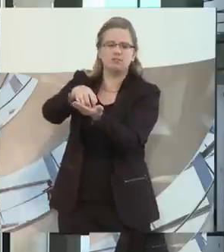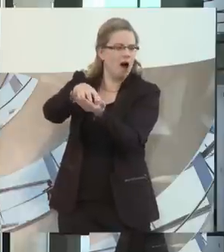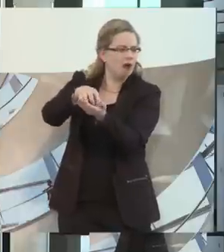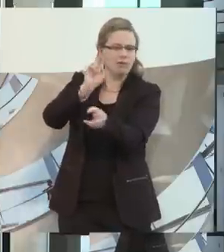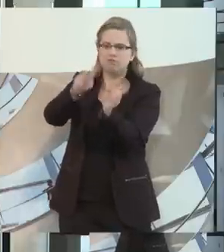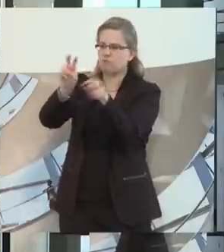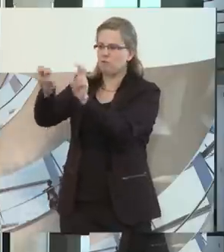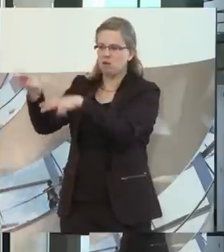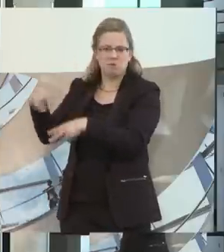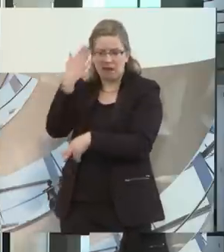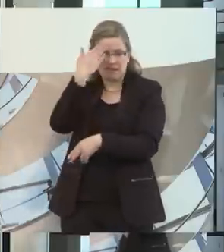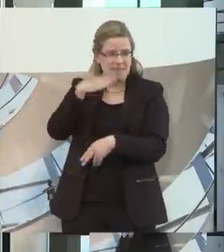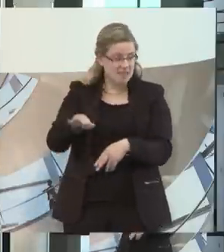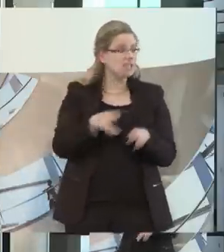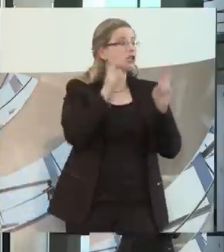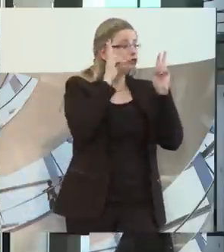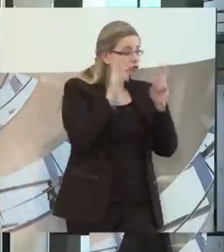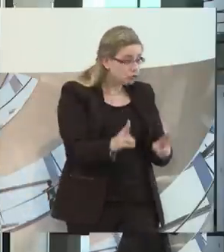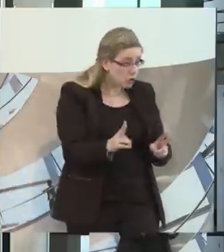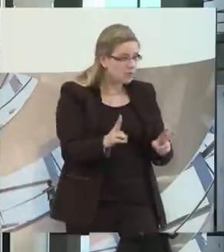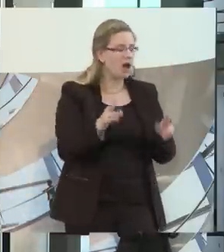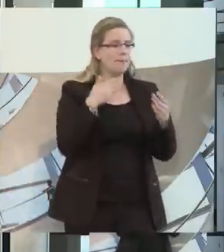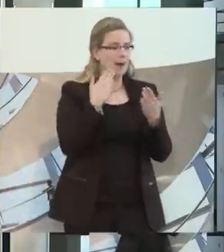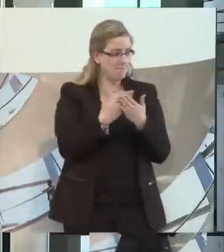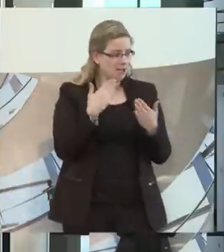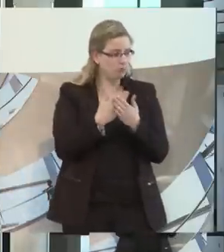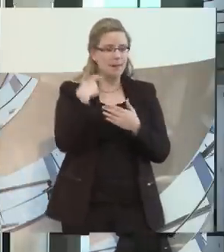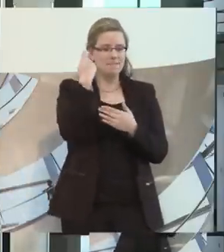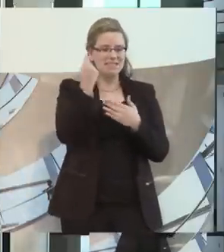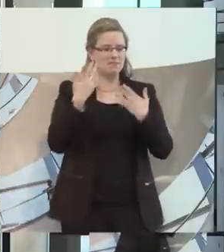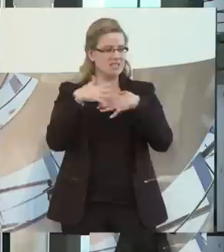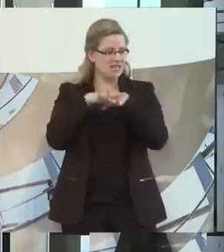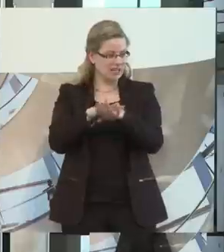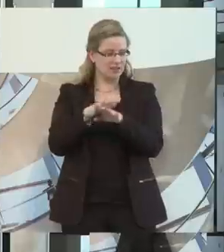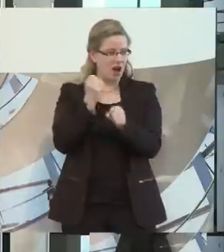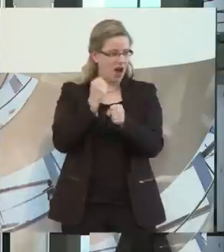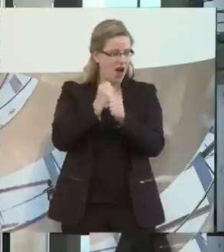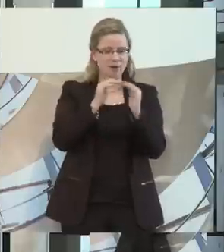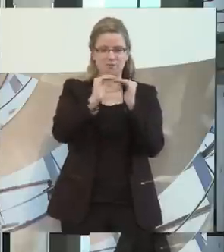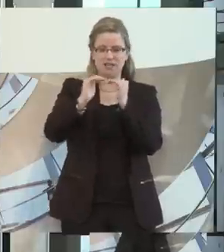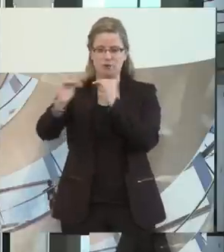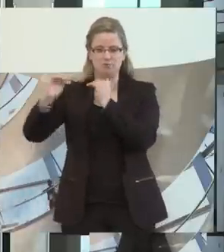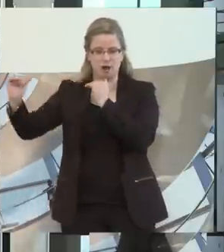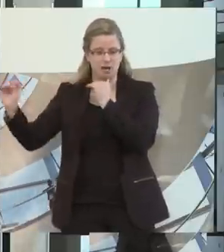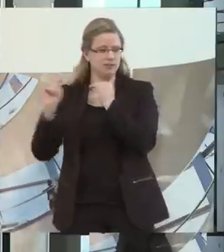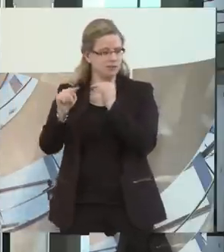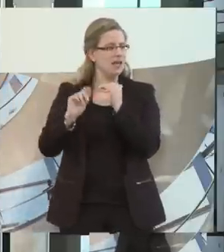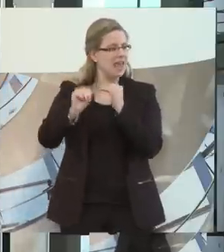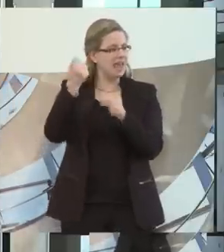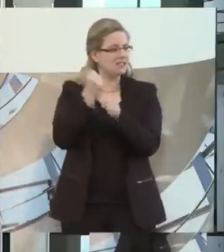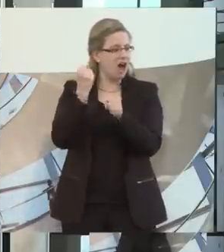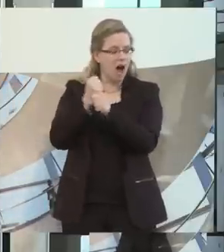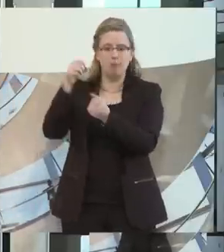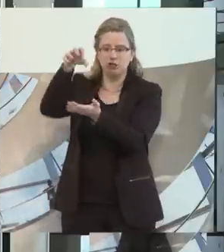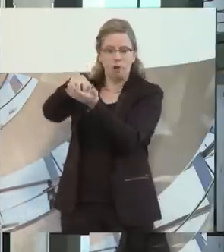auf der anderen Seite gibt es auch Menschen, die zum Beispiel durch betriebsintegrierte Arbeitsplätze die Arbeitsplatzsituation auf dem ersten Arbeitsmarkt